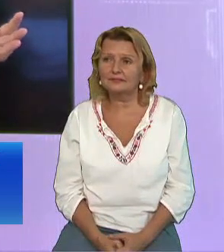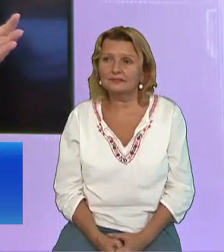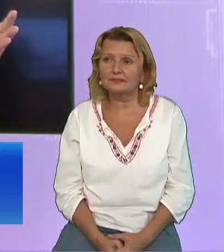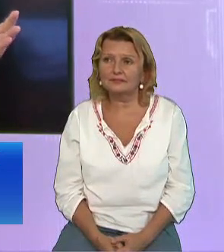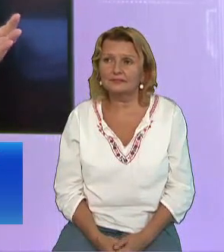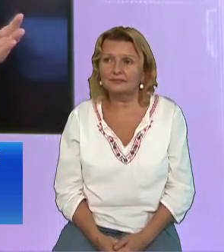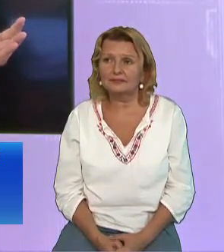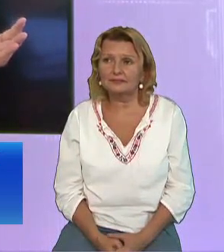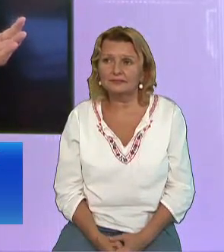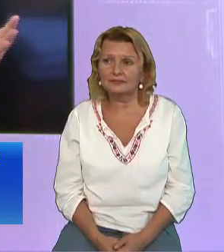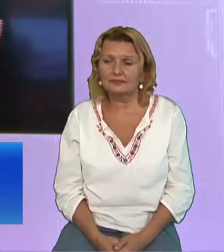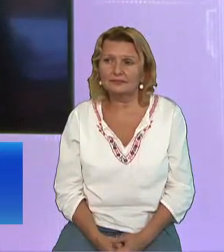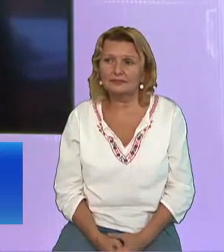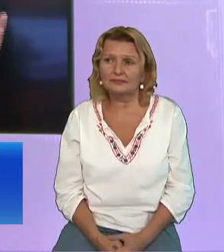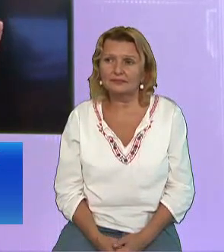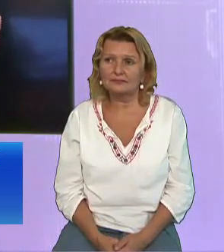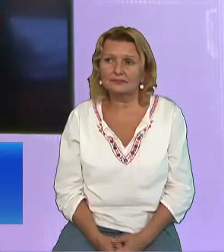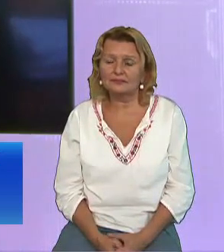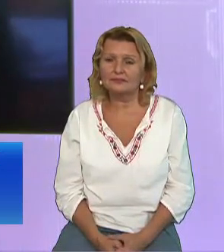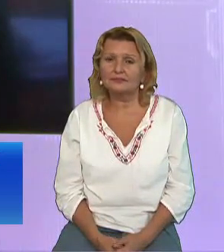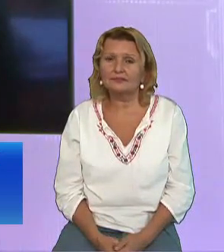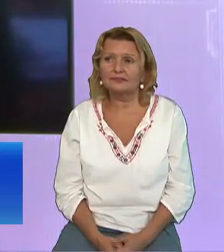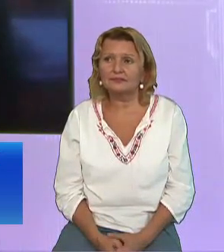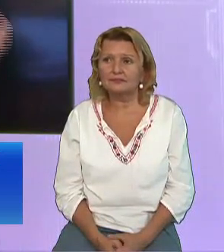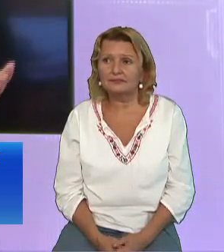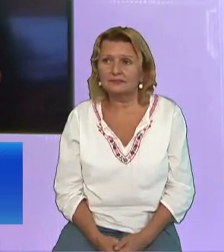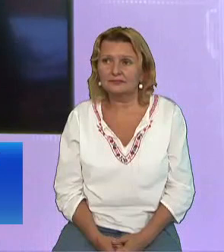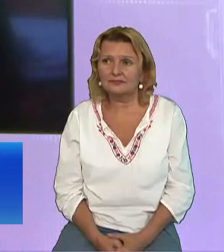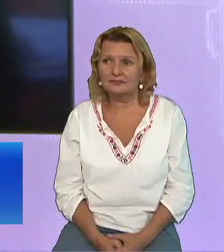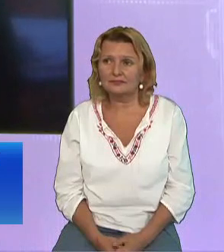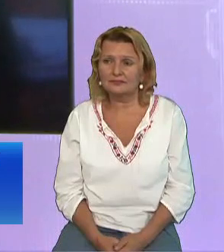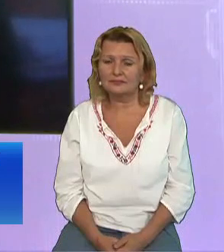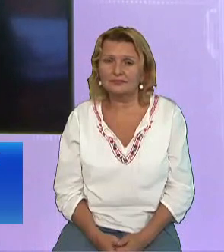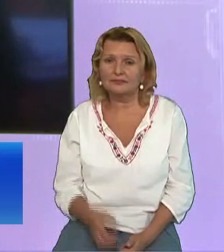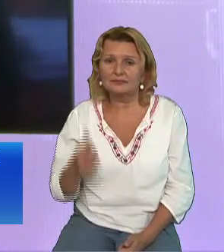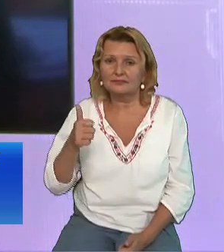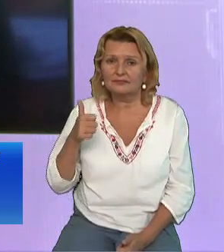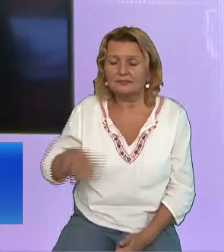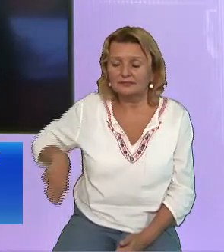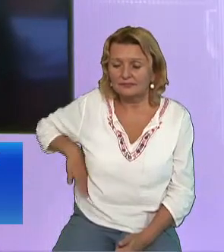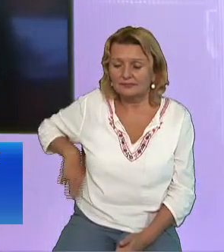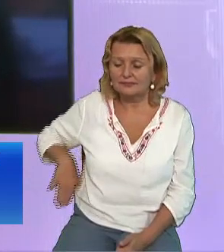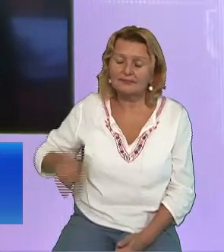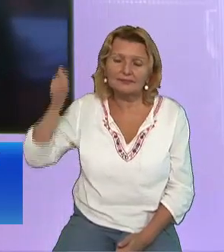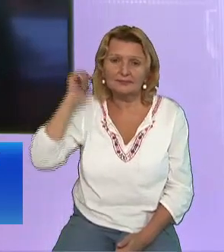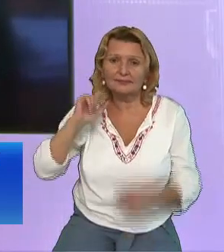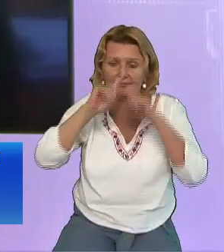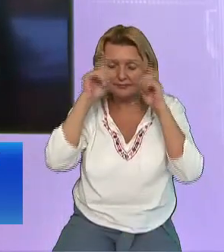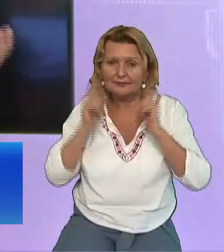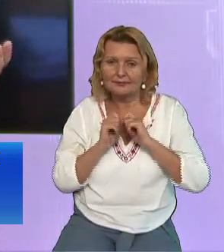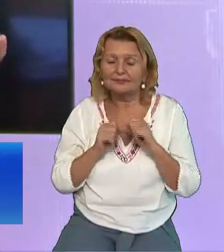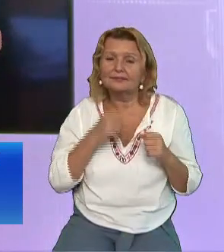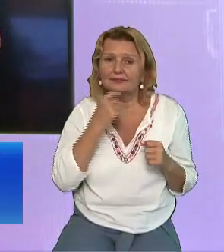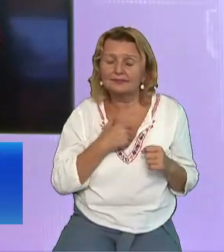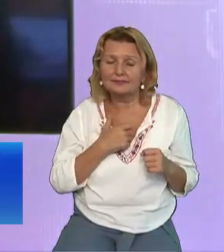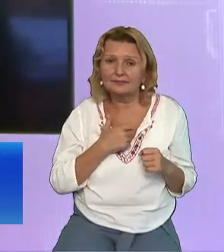De la o doamnă care mi-a zis Ascultându-vă pe dumneavoastră Mă îndrăgoste de Scriptură Și de Domnul Iisus Hristos Și pentru mine oamenii aceștia sunt